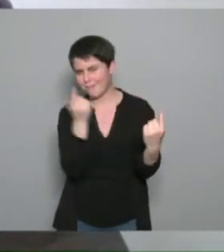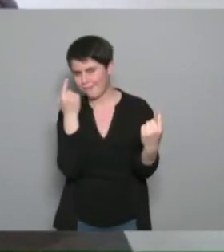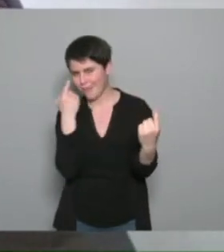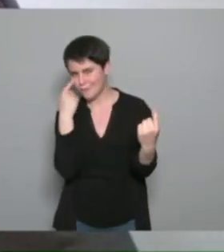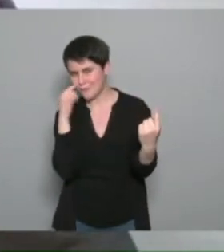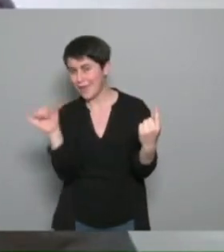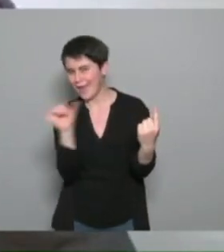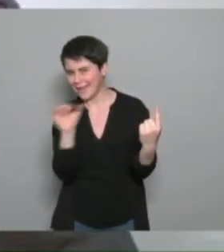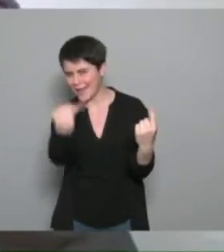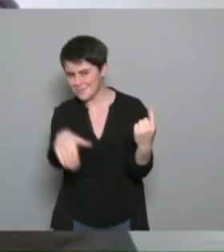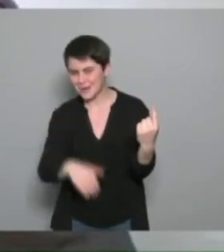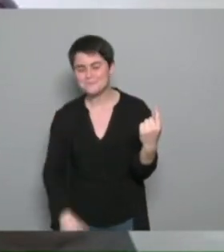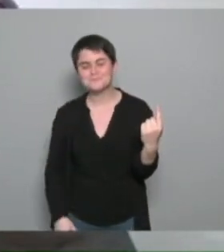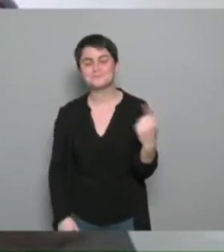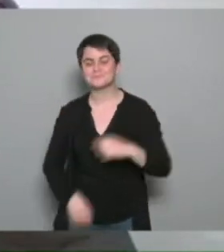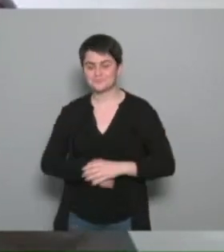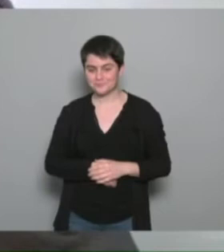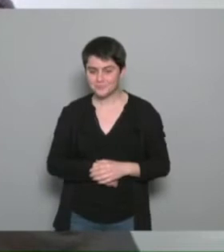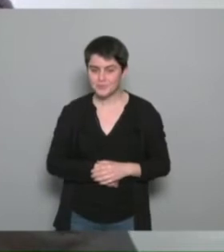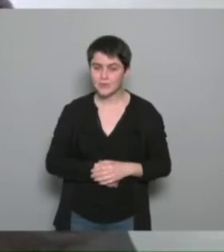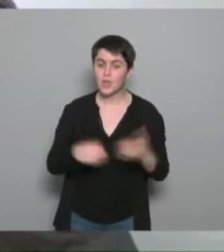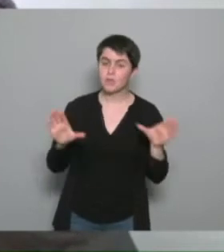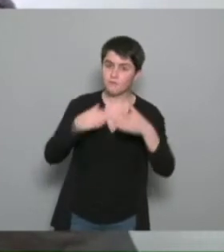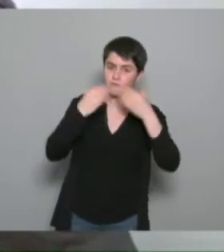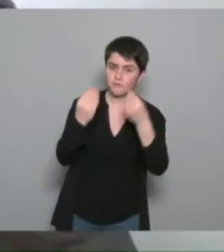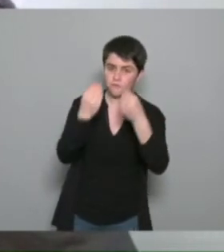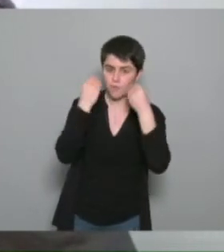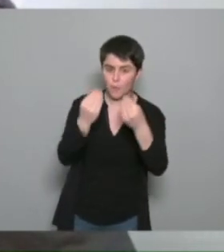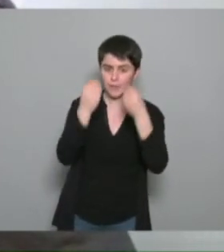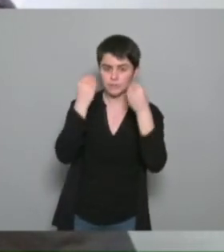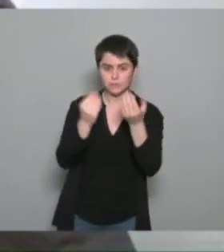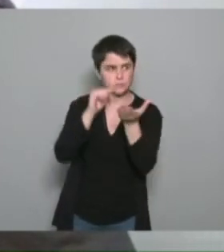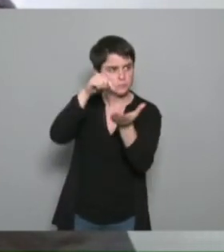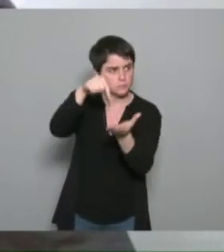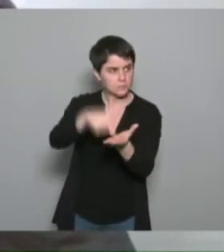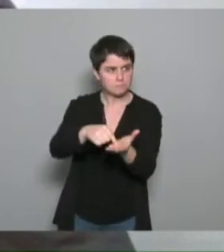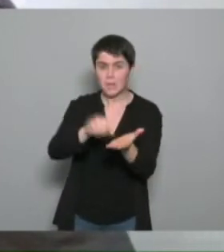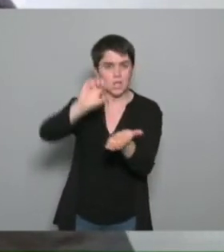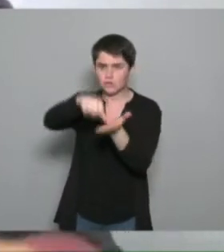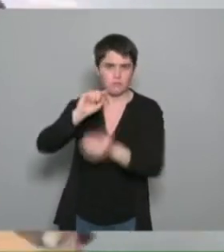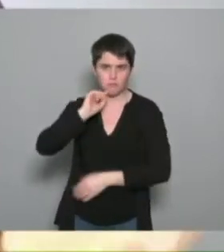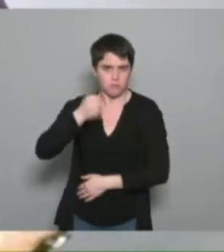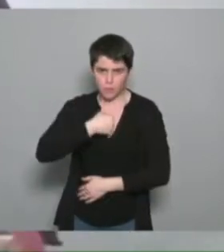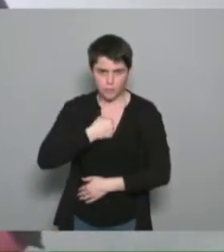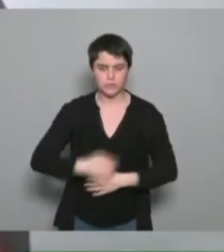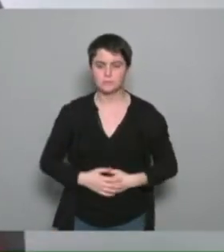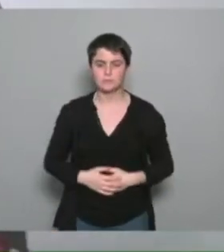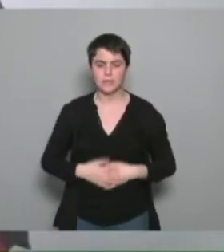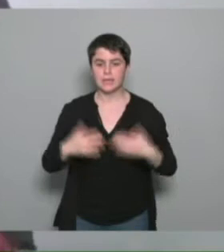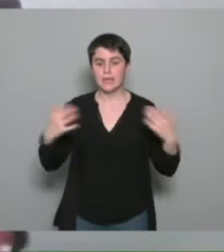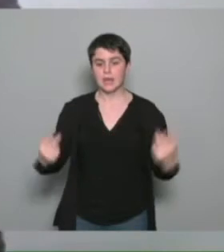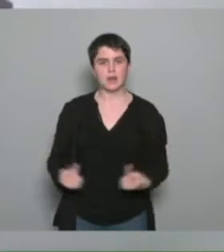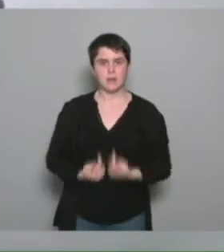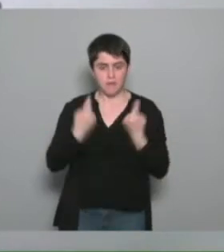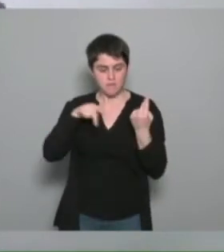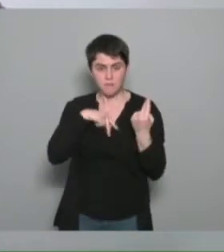pu entrer en formation au Seigneur des Normandies et c'est là que toute ma vie a commencé parce qu'en fait